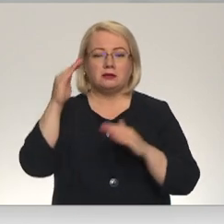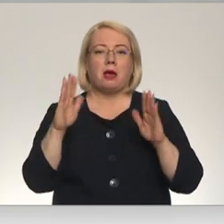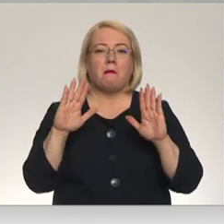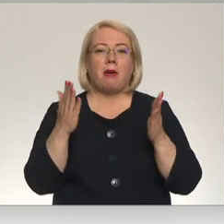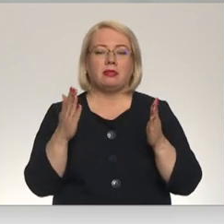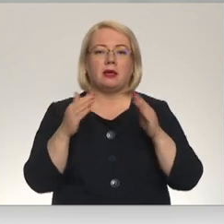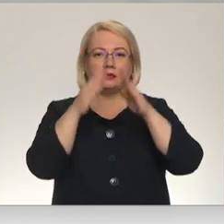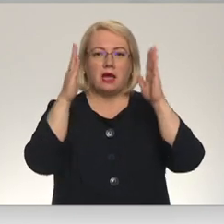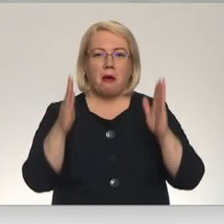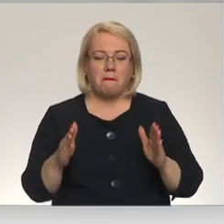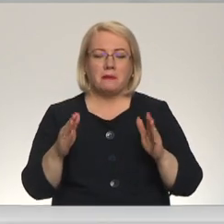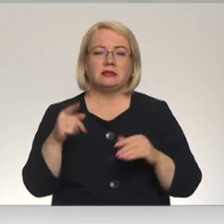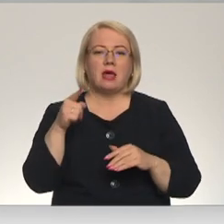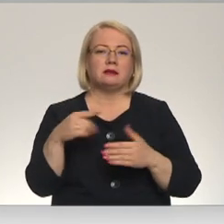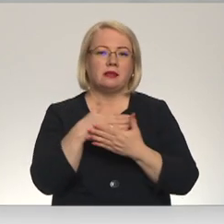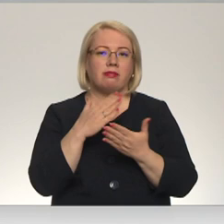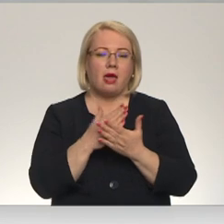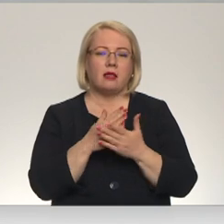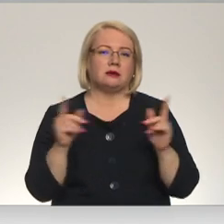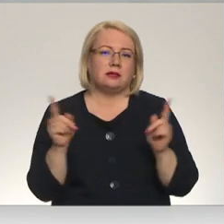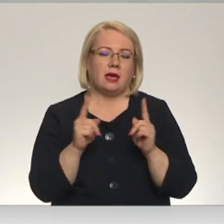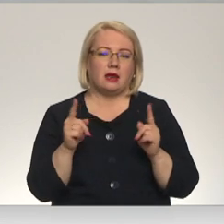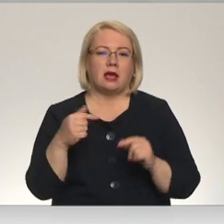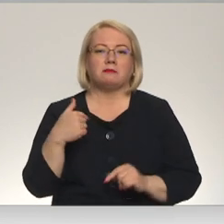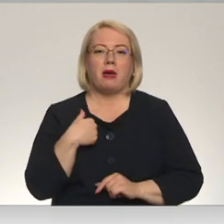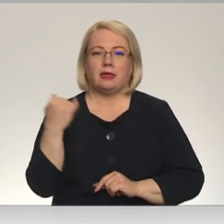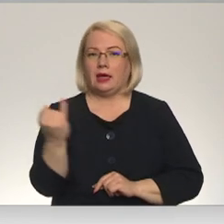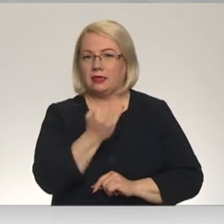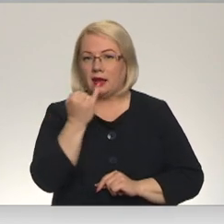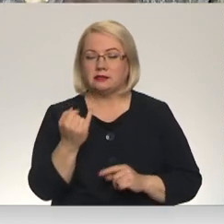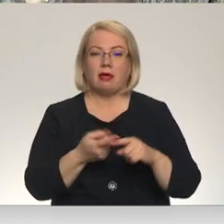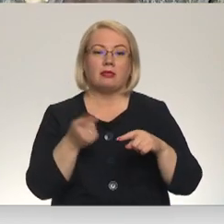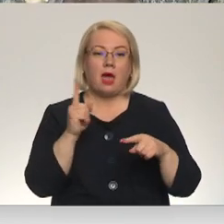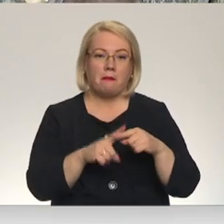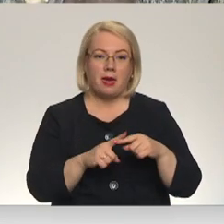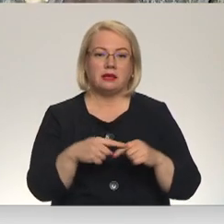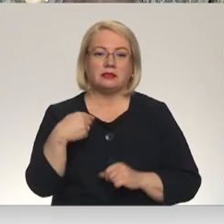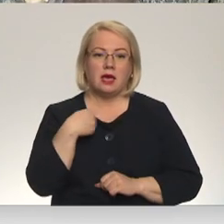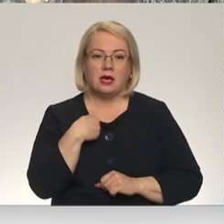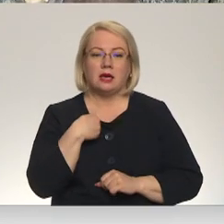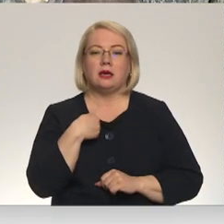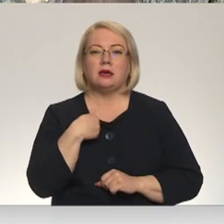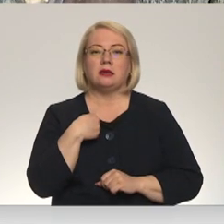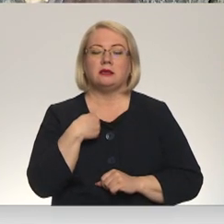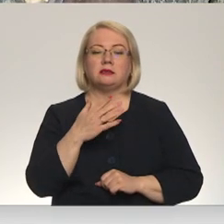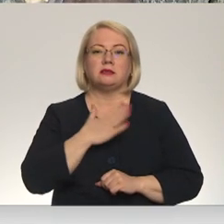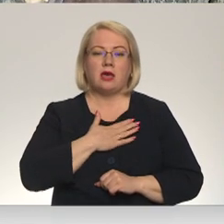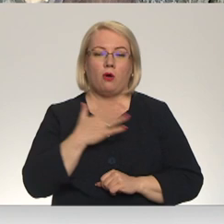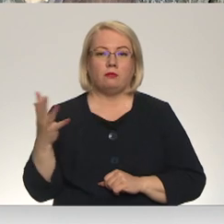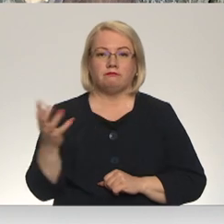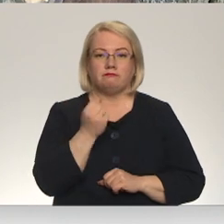skaps, tās detaļas ir tādas, kas var man interesēt. Līdz ar to es noliku pie sevis